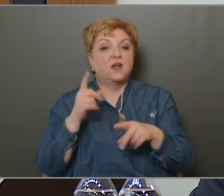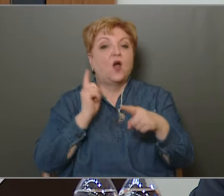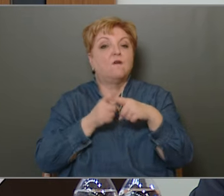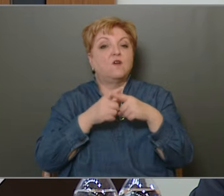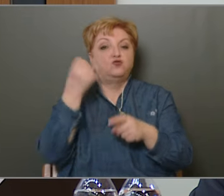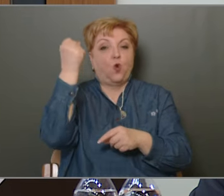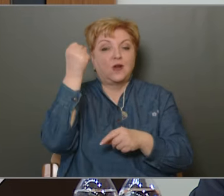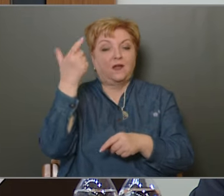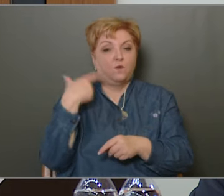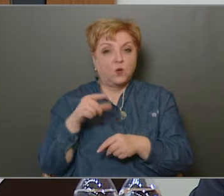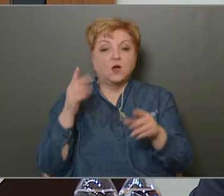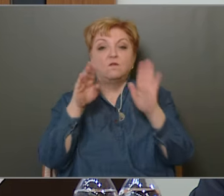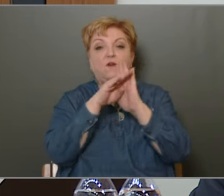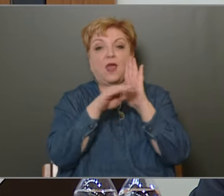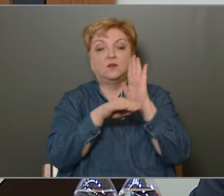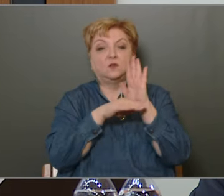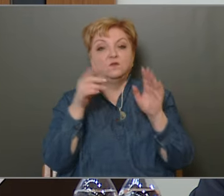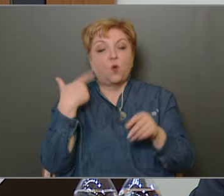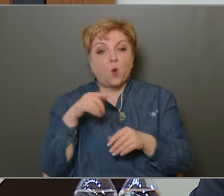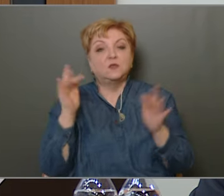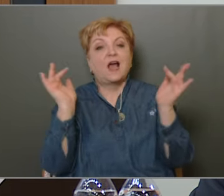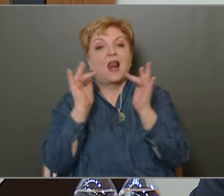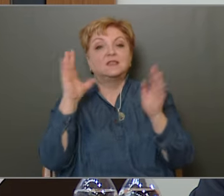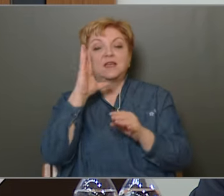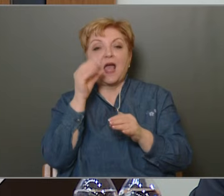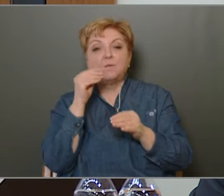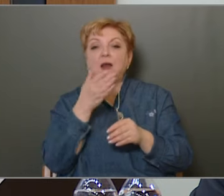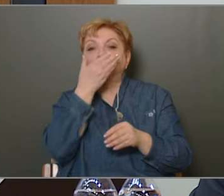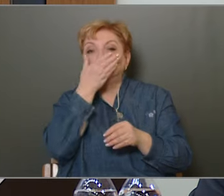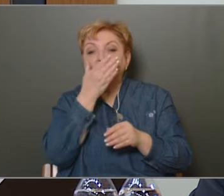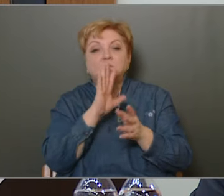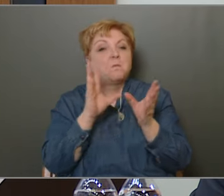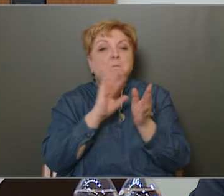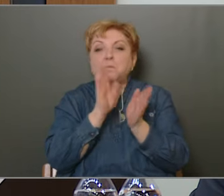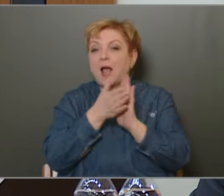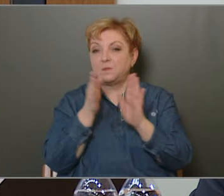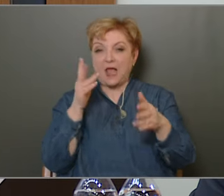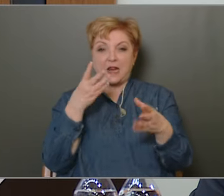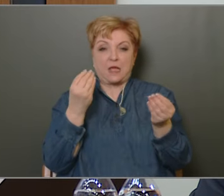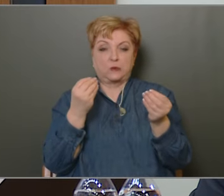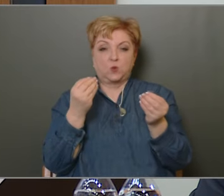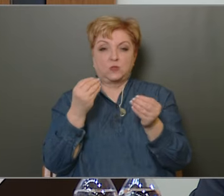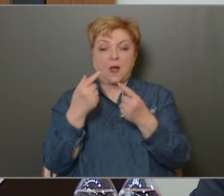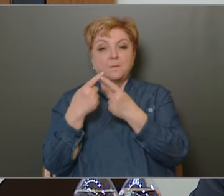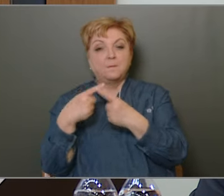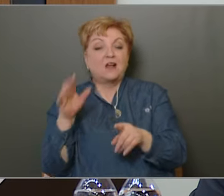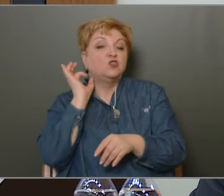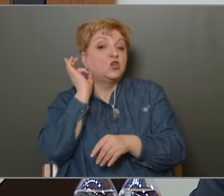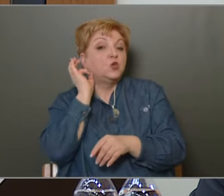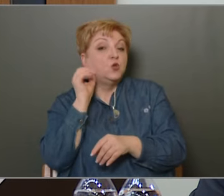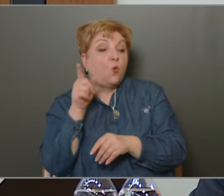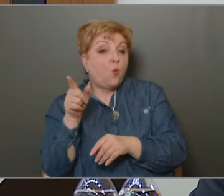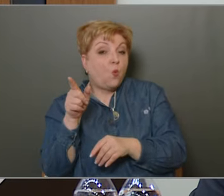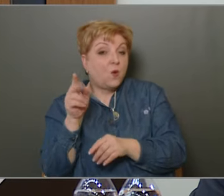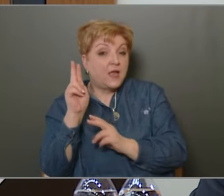feladatuk volt az ellenzéki emberek elhagadtatása bármilyen eszközzel is. Ők egy másik női jelöltet, Reinegger,